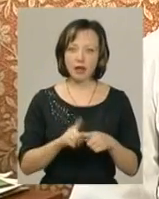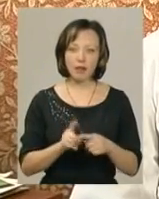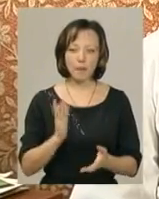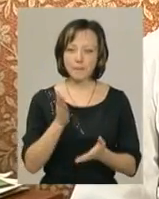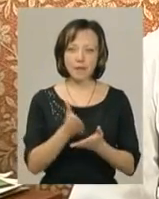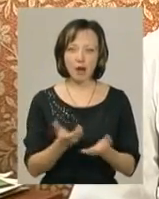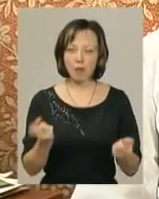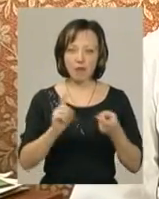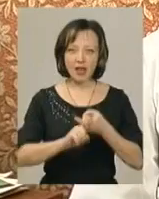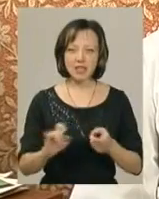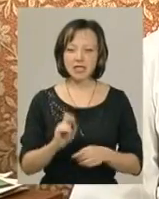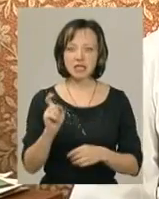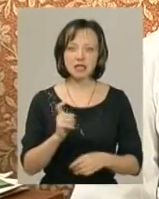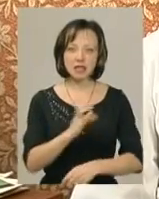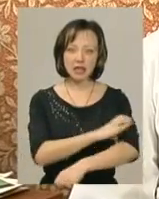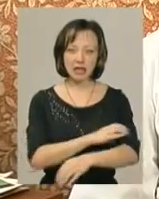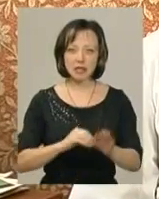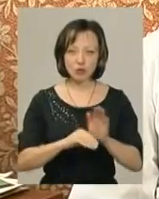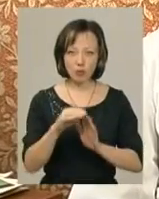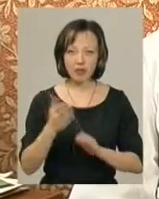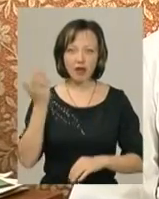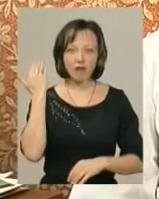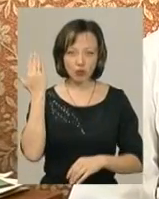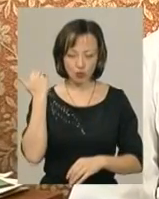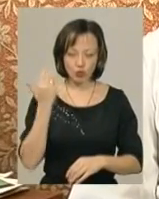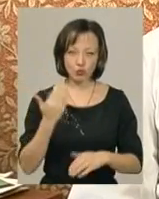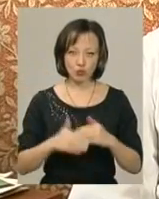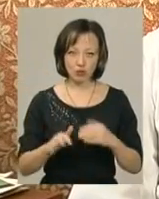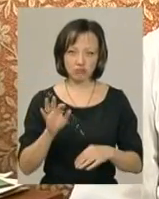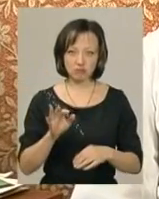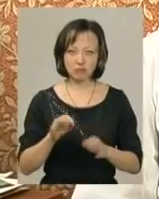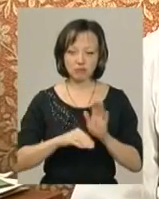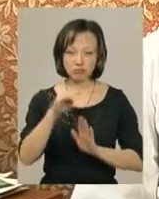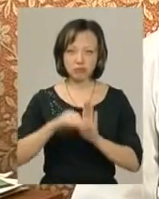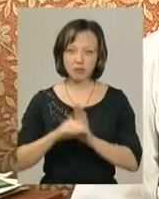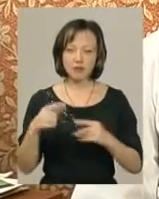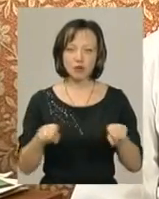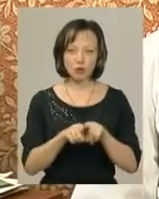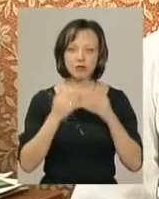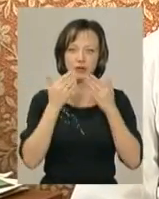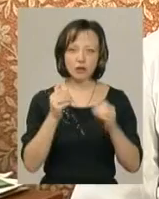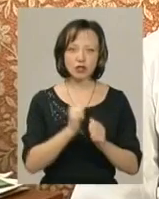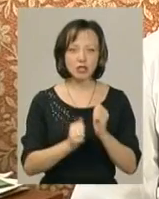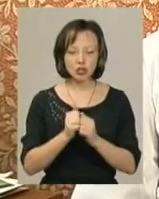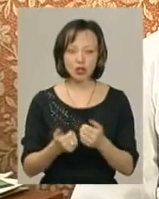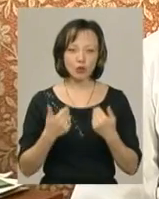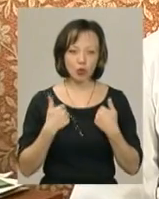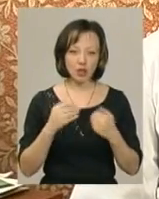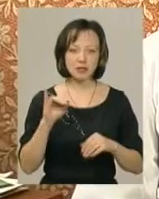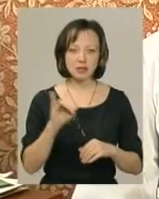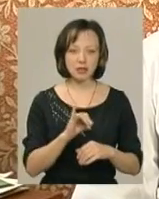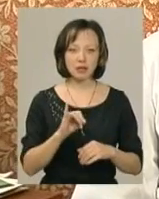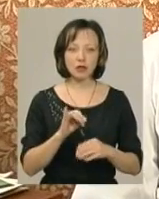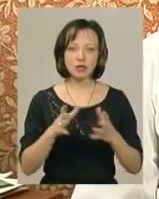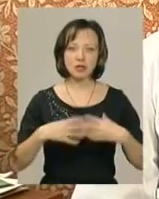пов'язано з їх артеріальним тиском, який давно підвищений, вони все одно звертаються частіше і до нас, і